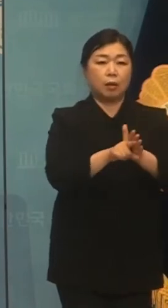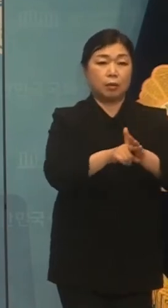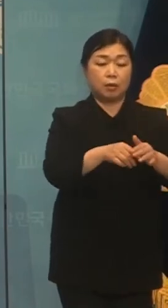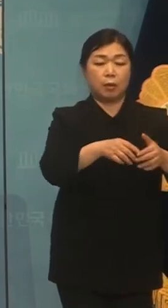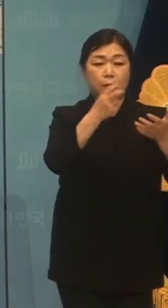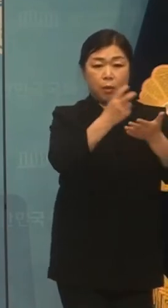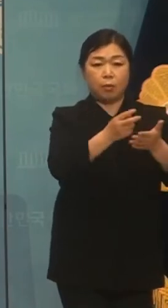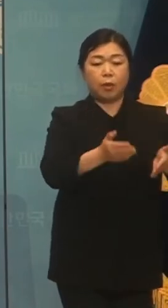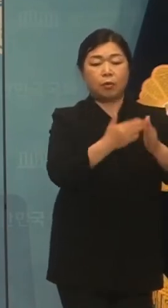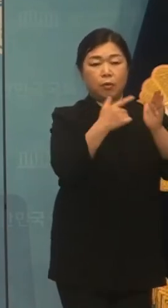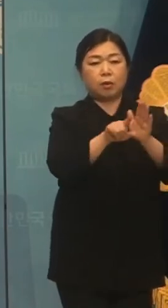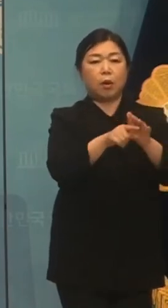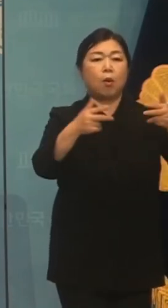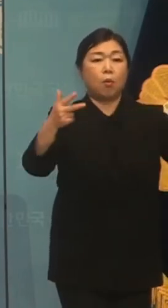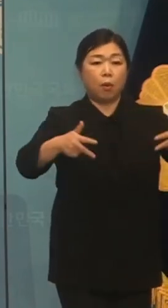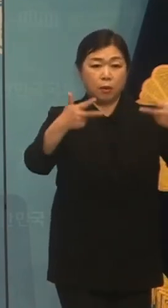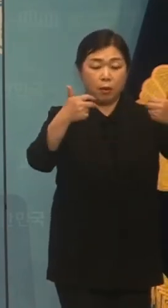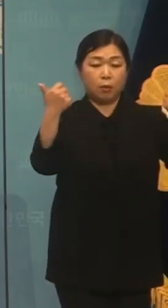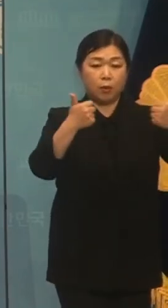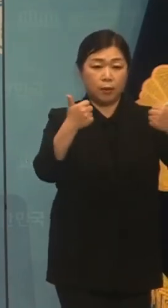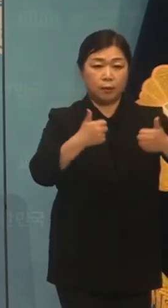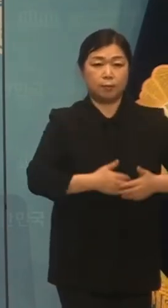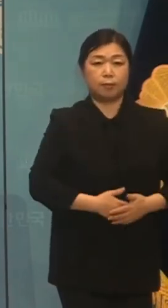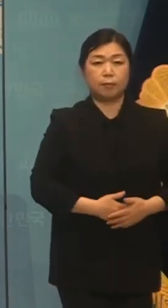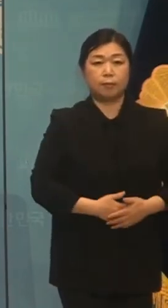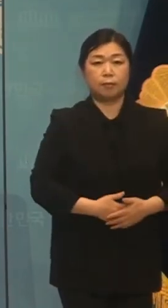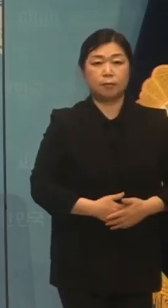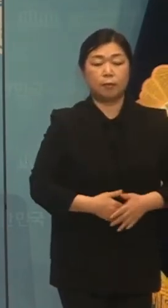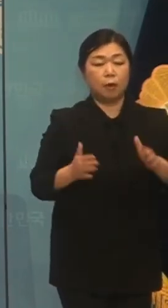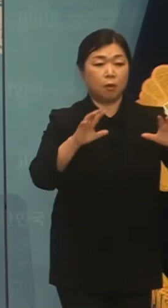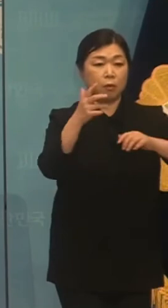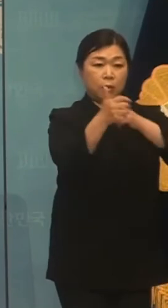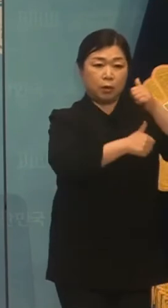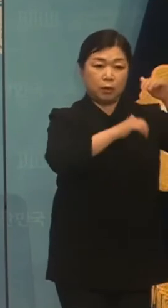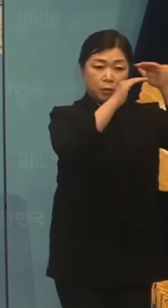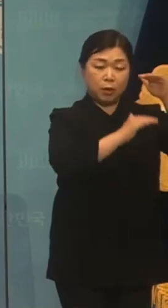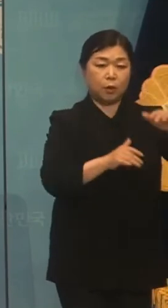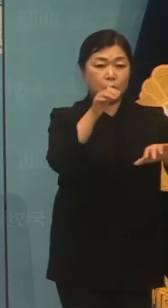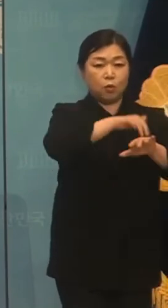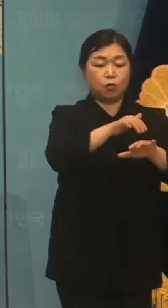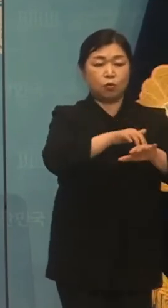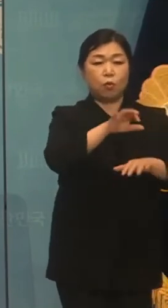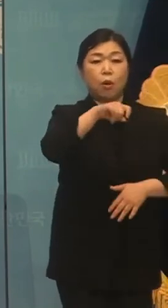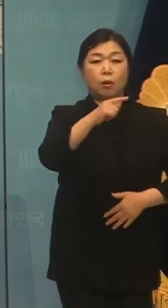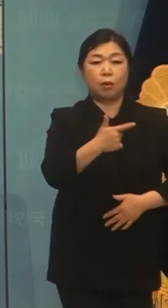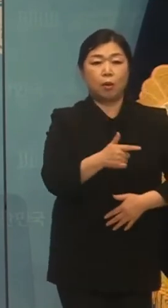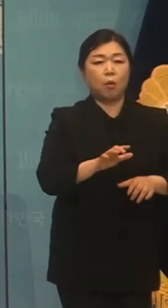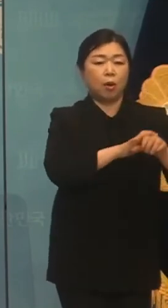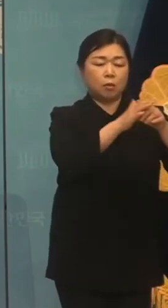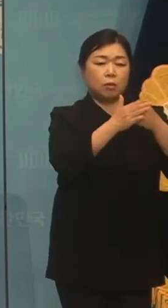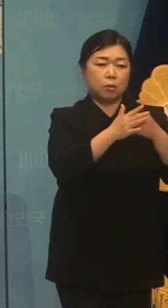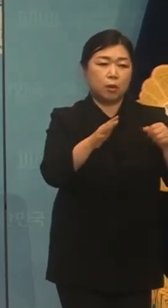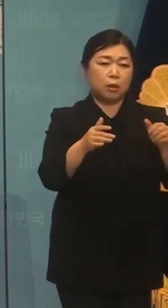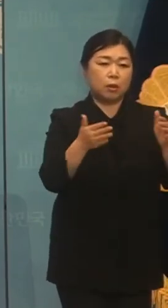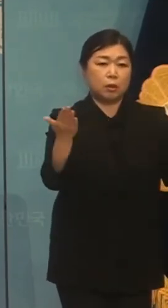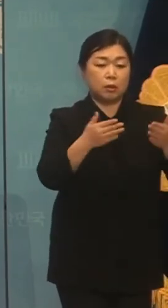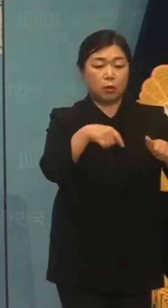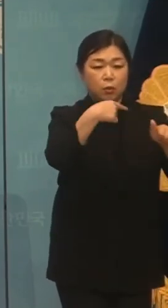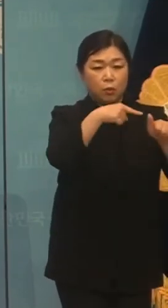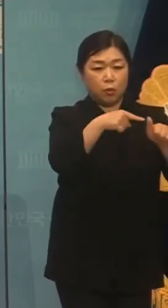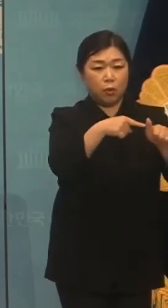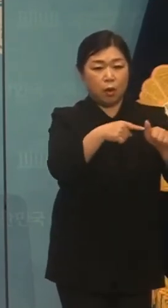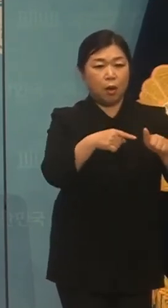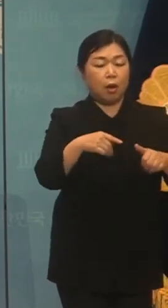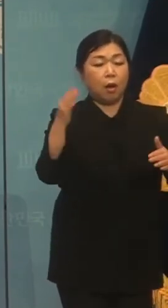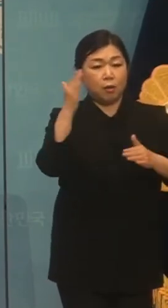주자로 화상 대입을 진행할 예정입니다. 다음 국회의정연수원이 코로나19로 진로교육 사각지대에